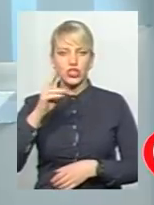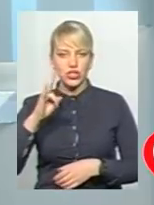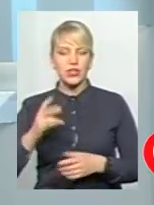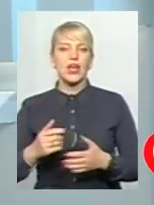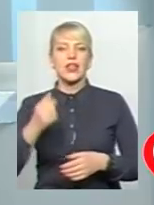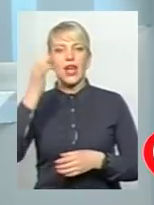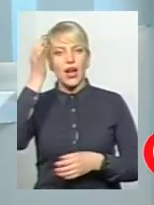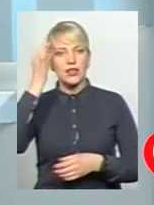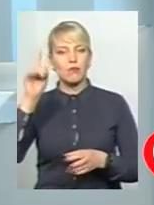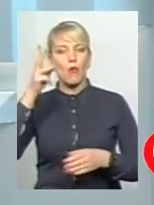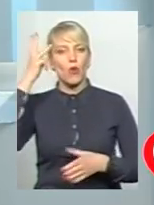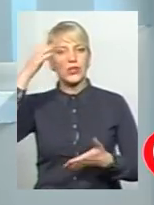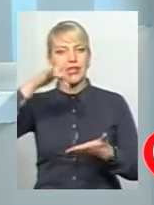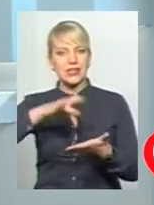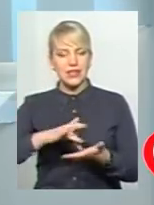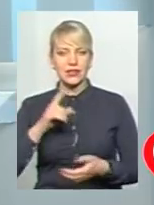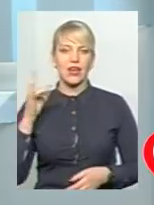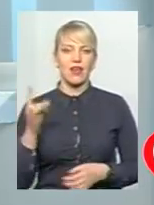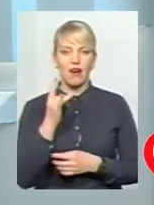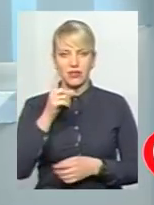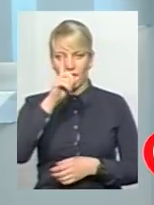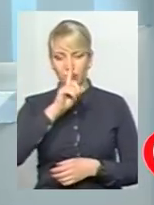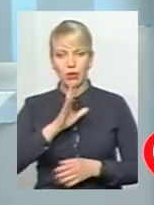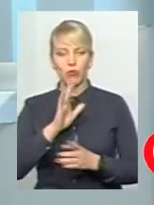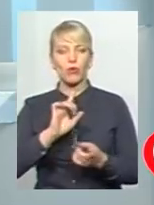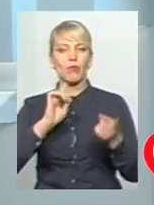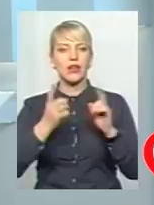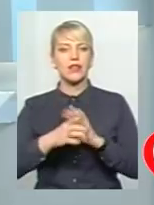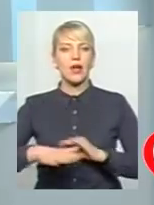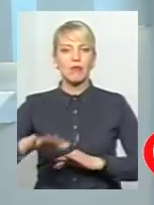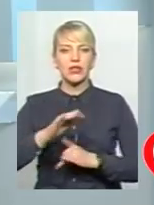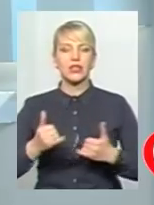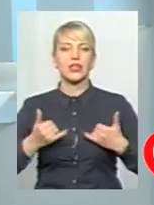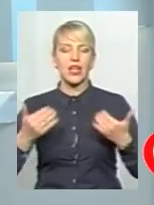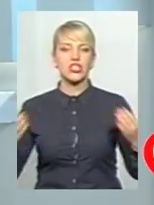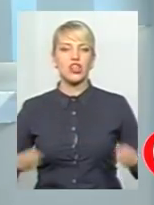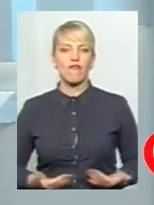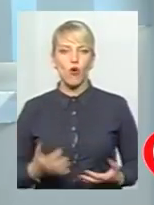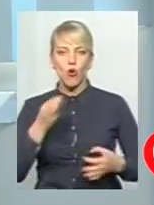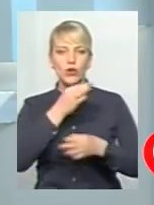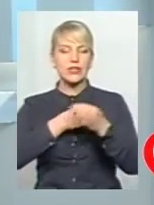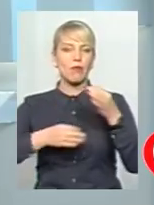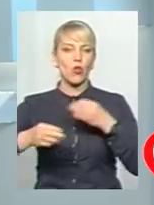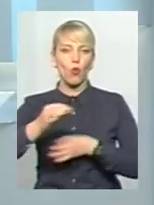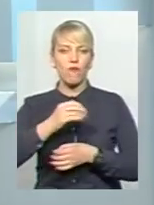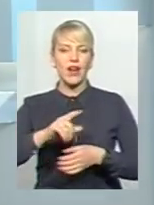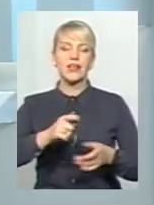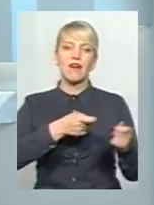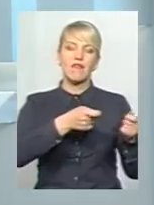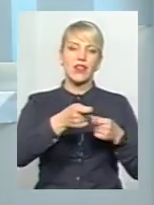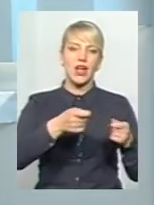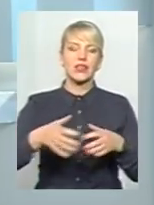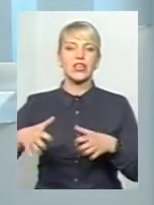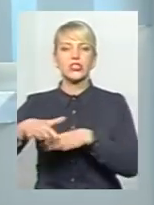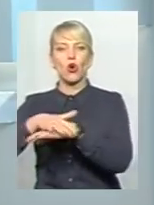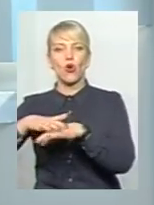що студія «Поділяцентр» раз на місяць буде перетворюватись на майданчик для живого спілкування влада з громадою. Всім дякую